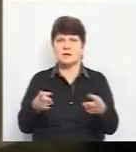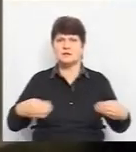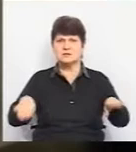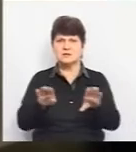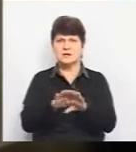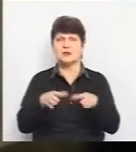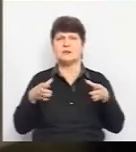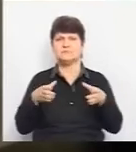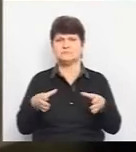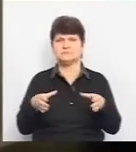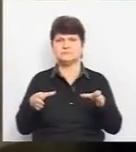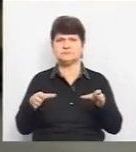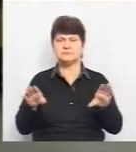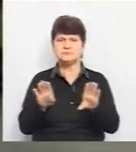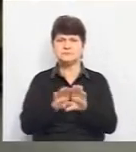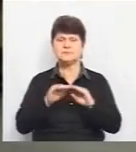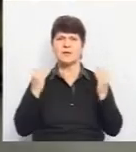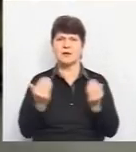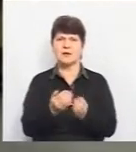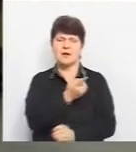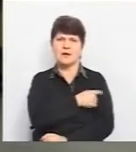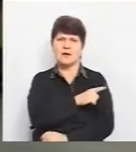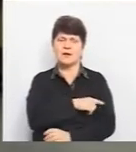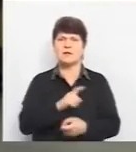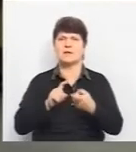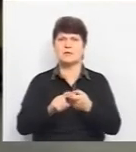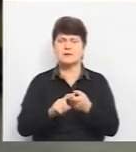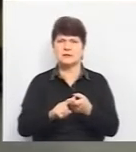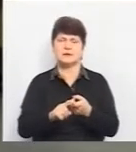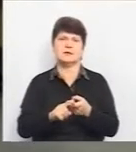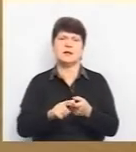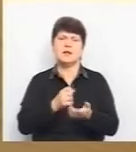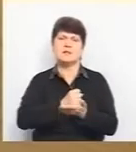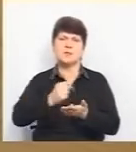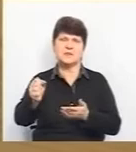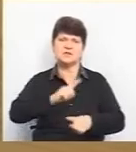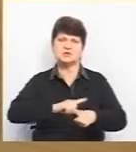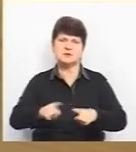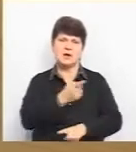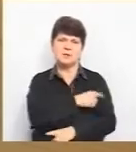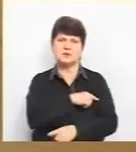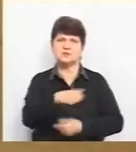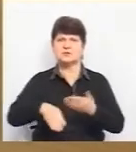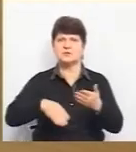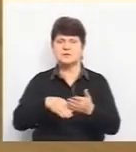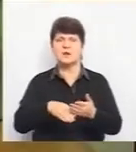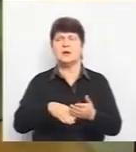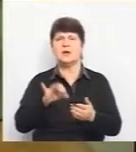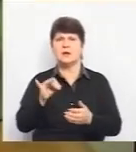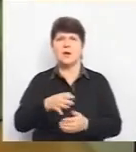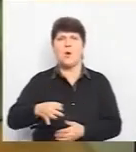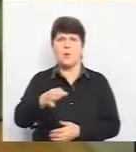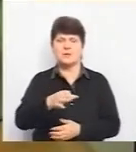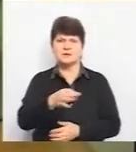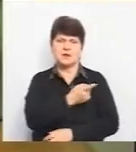яким потрібна була невідкладна допомога, направляли в лікарню швидкої медичної допомоги та в обласну лікарню імені Порогова. Нині ж